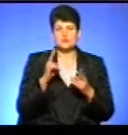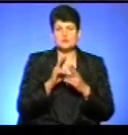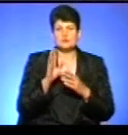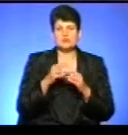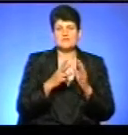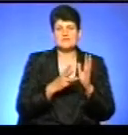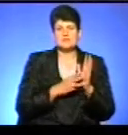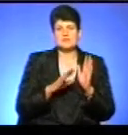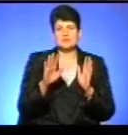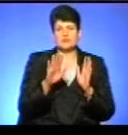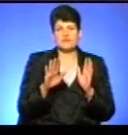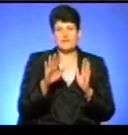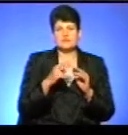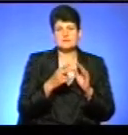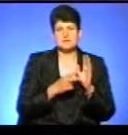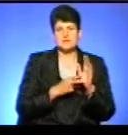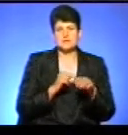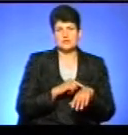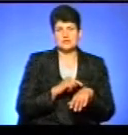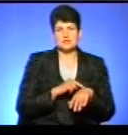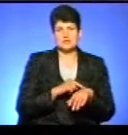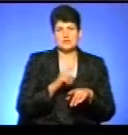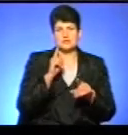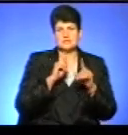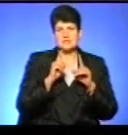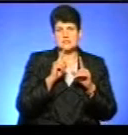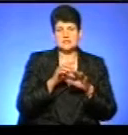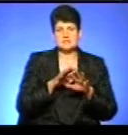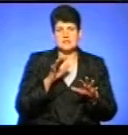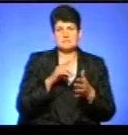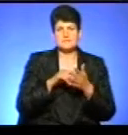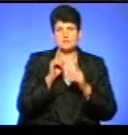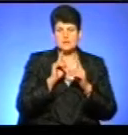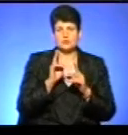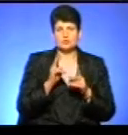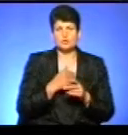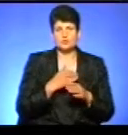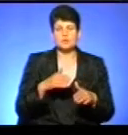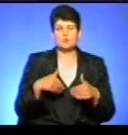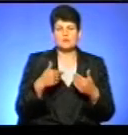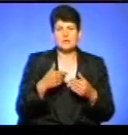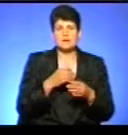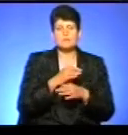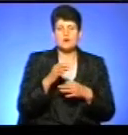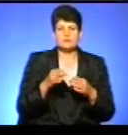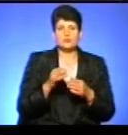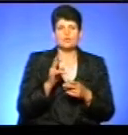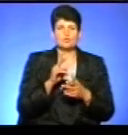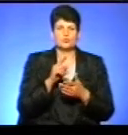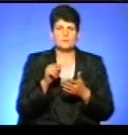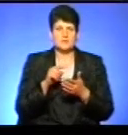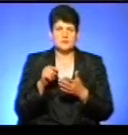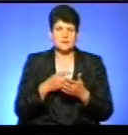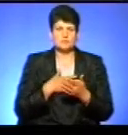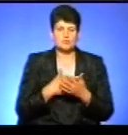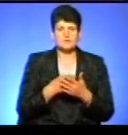18 вересня о 17-й годині в сусідній залі міської ради. Тобто всі бажаючі, хто схоче подати проєкт, кого будуть запитання, будь-які